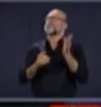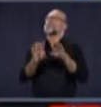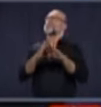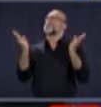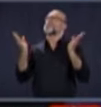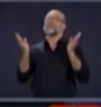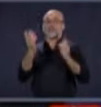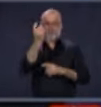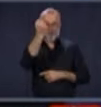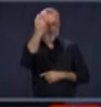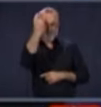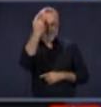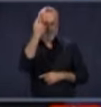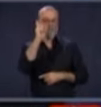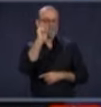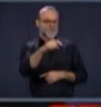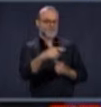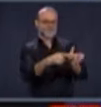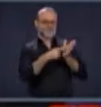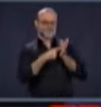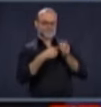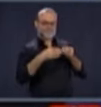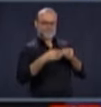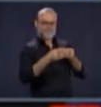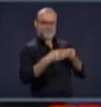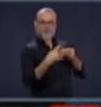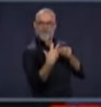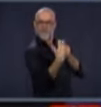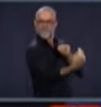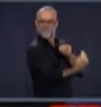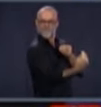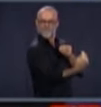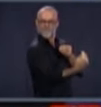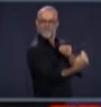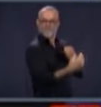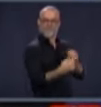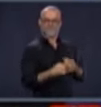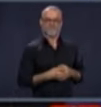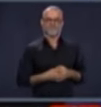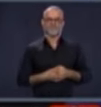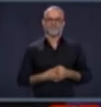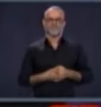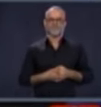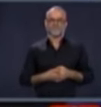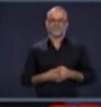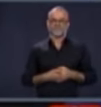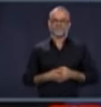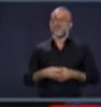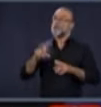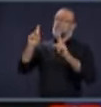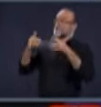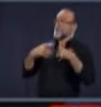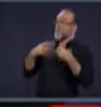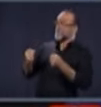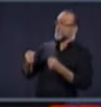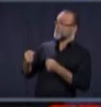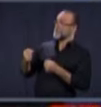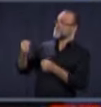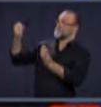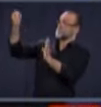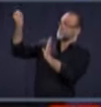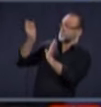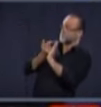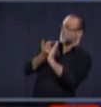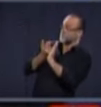commerces qui ont une porte qui ouvre sur l'extérieur. Les autorités de la santé publique nous ont également